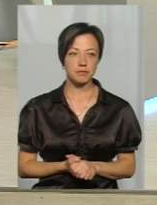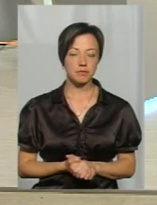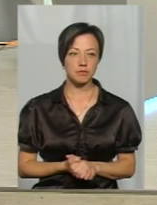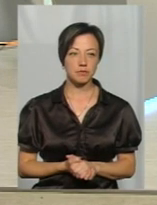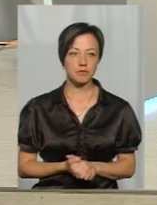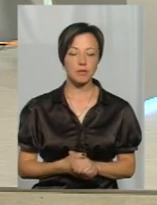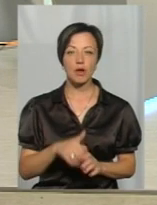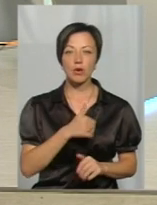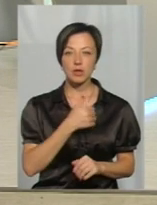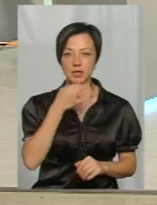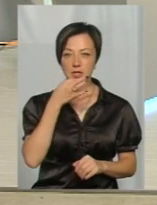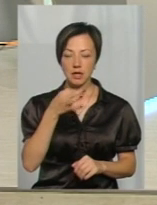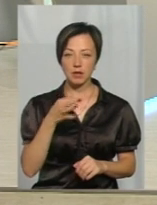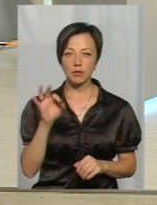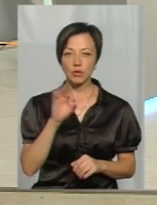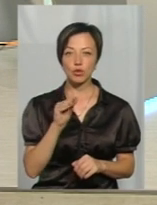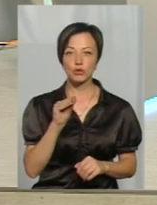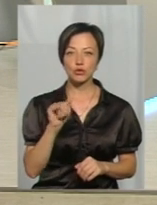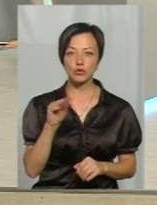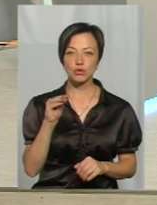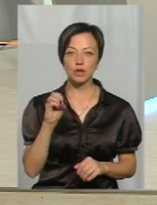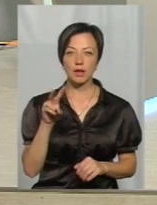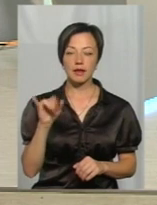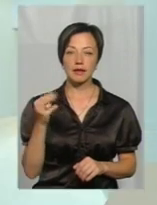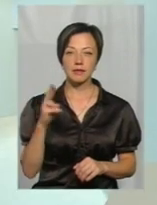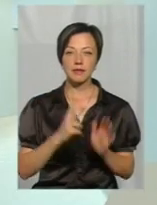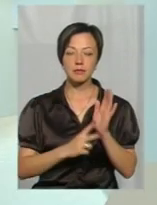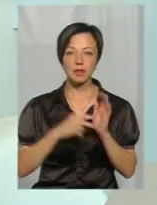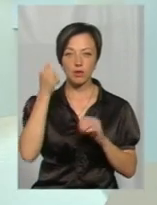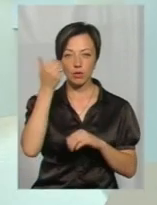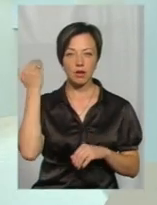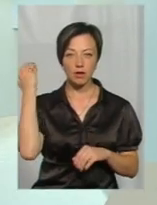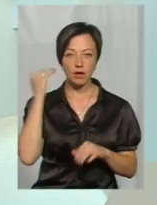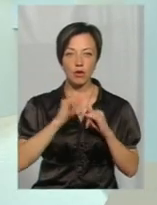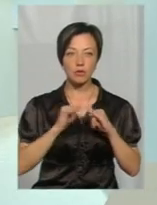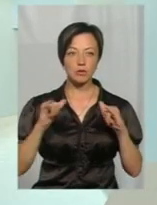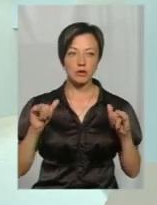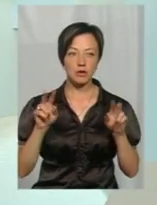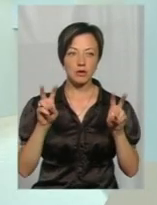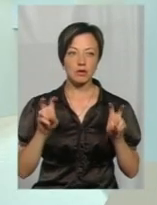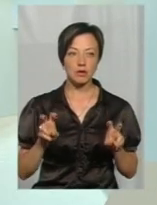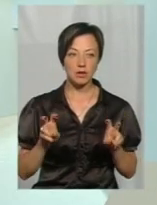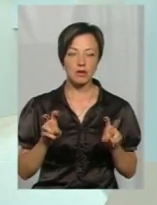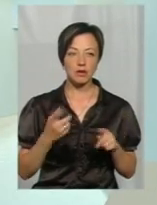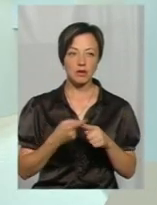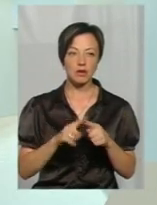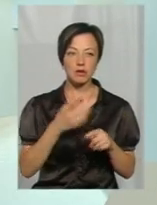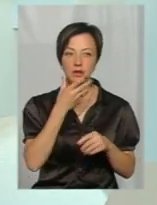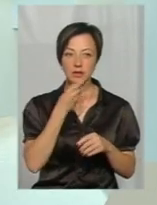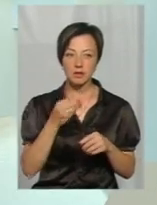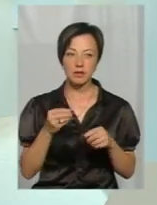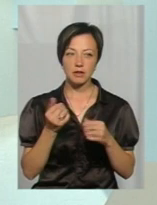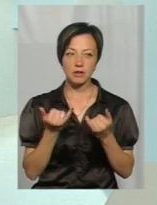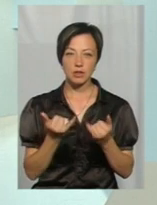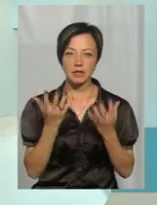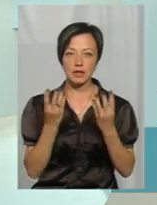Я хочу сказати, що це зажужилися колись в 70-ті роки, дуже розповсюджений був вид, такий красоттел пахучий, така жужилиця, дуже красива. Вона на сьогоднішній